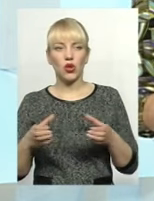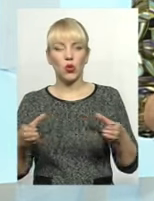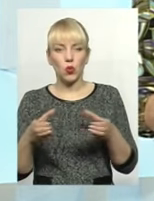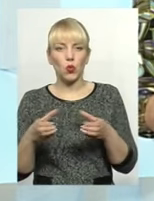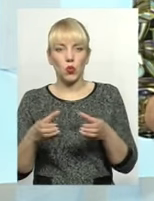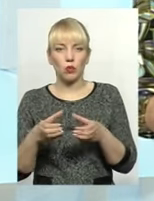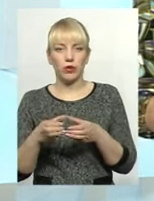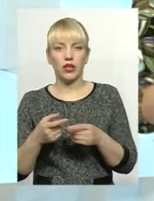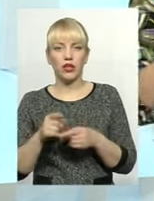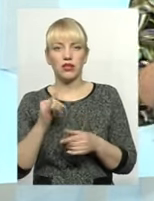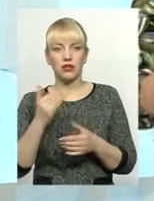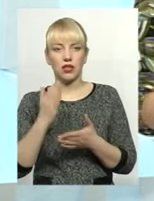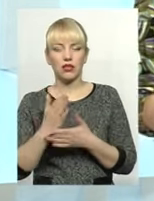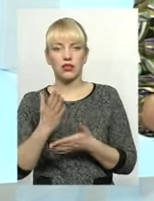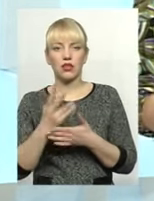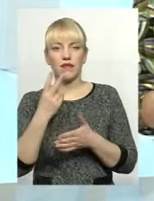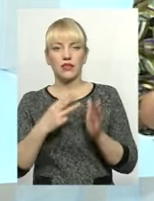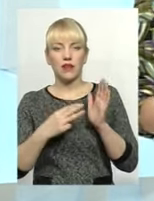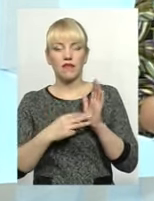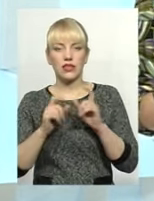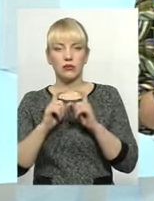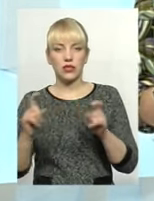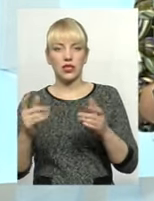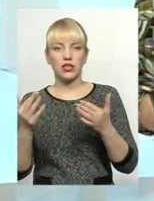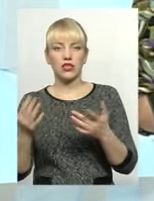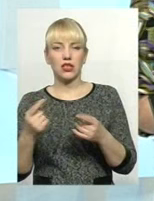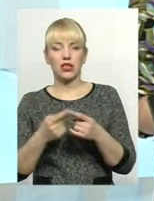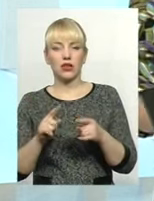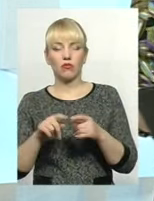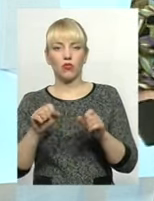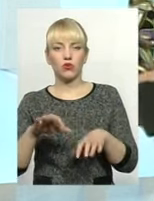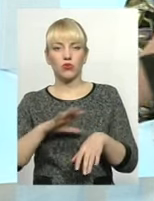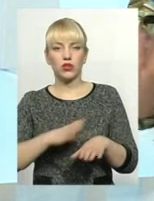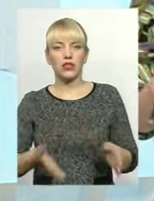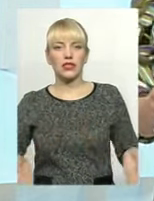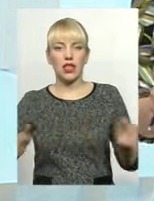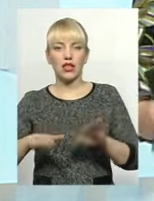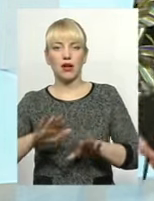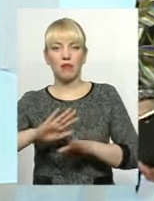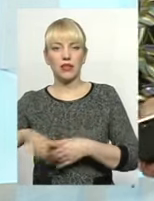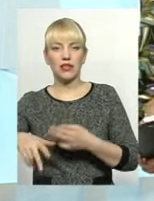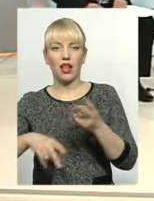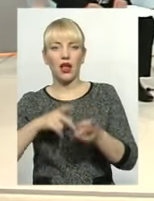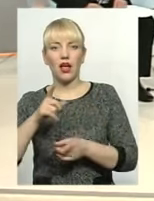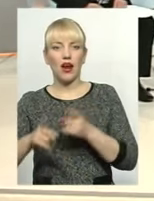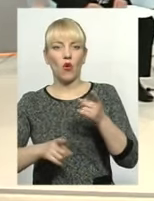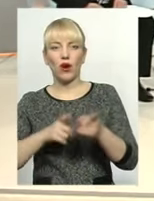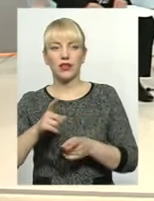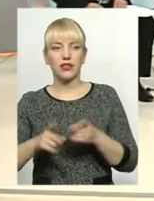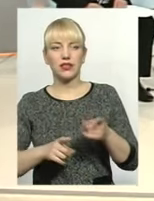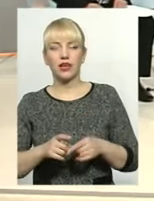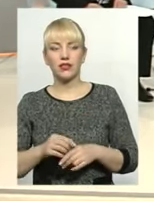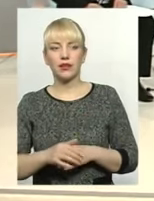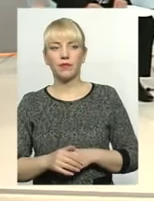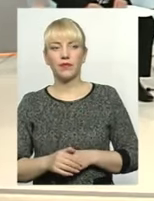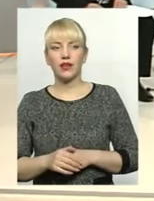28 закладів. Скільки їх, можливо, залишиться після реорганізації цієї? З попереднім,